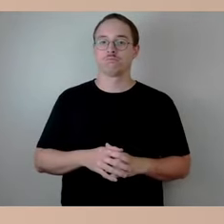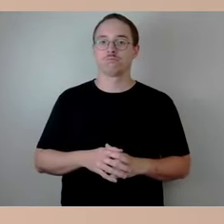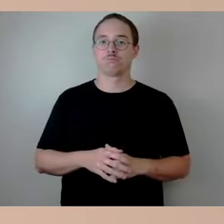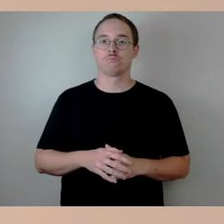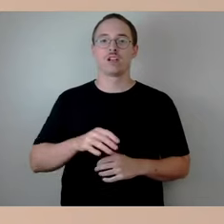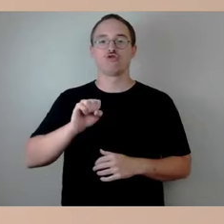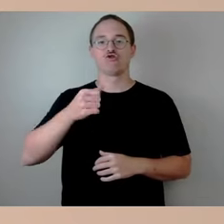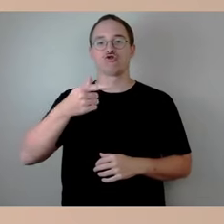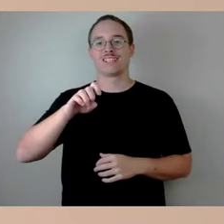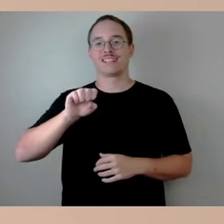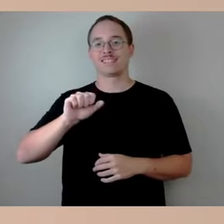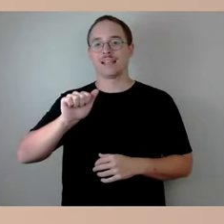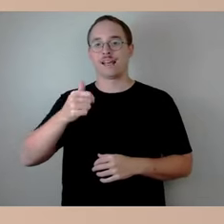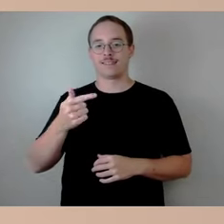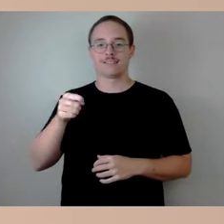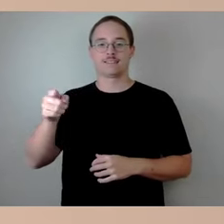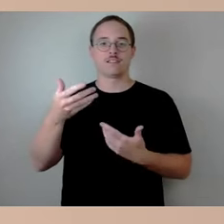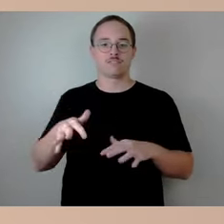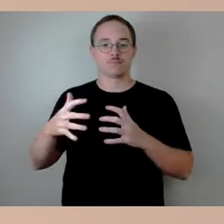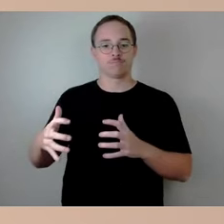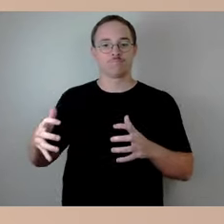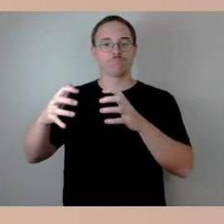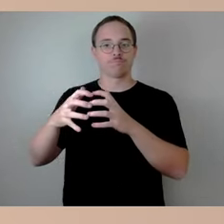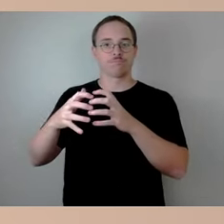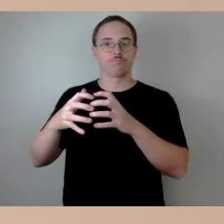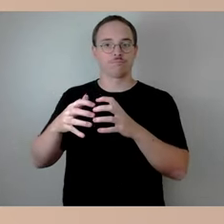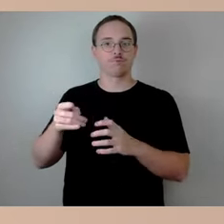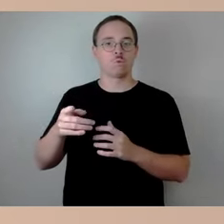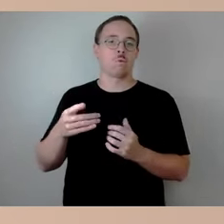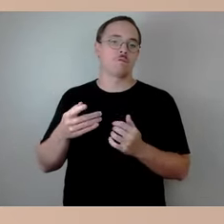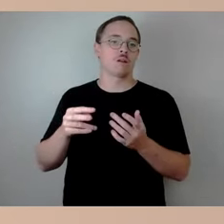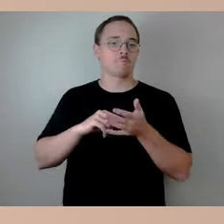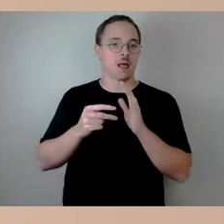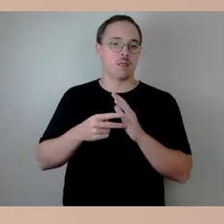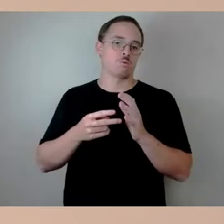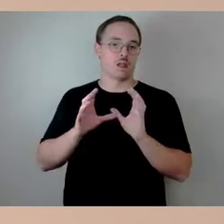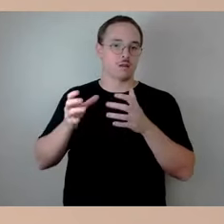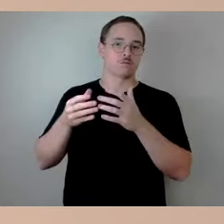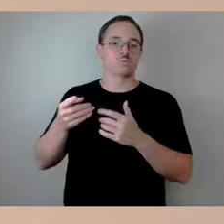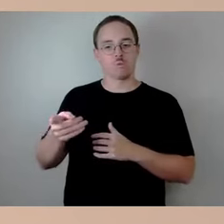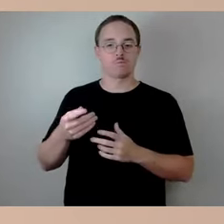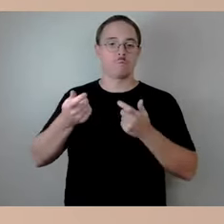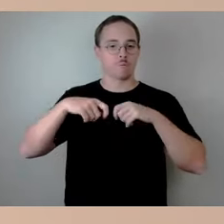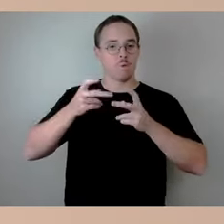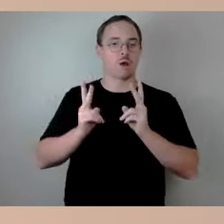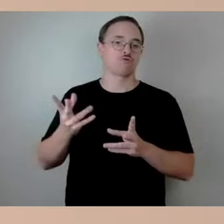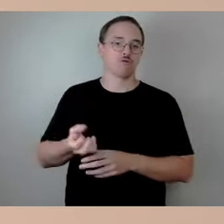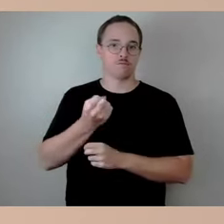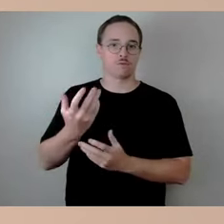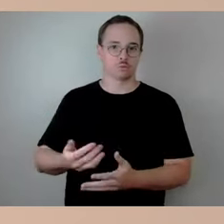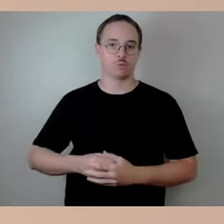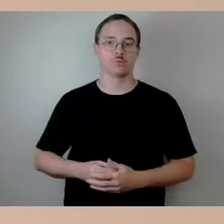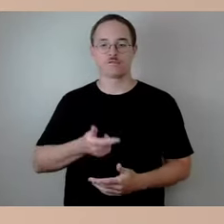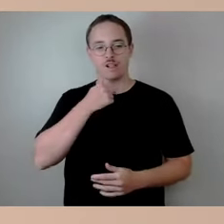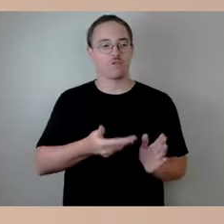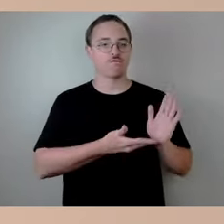gebildet, um zügig planen zu können und Baurecht zu schaffen. Das werden wir Ihnen vorstellen. In